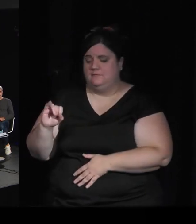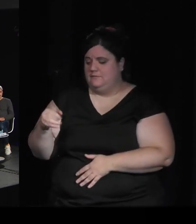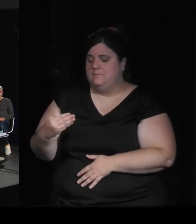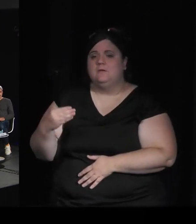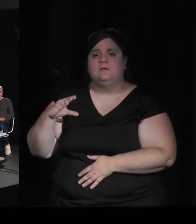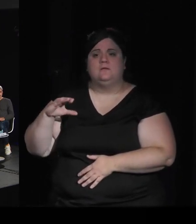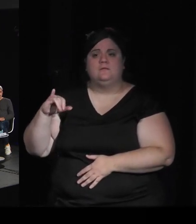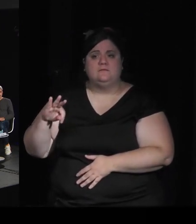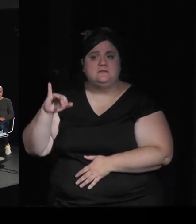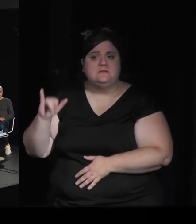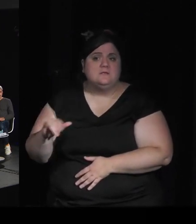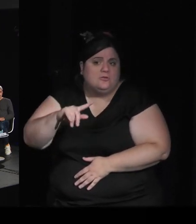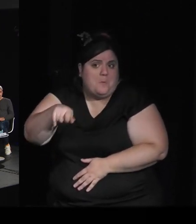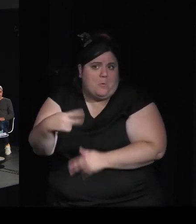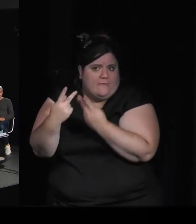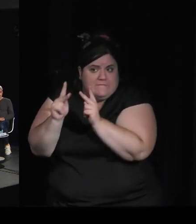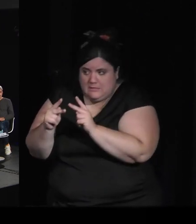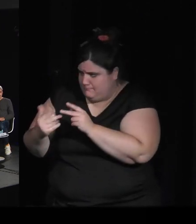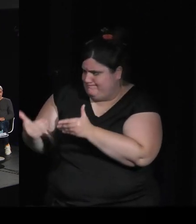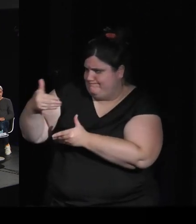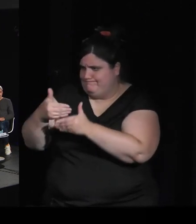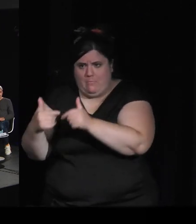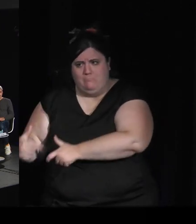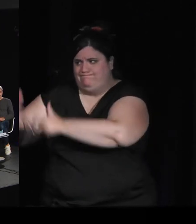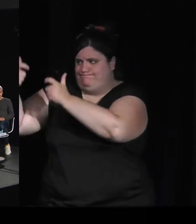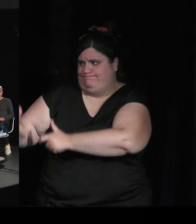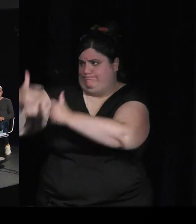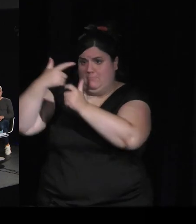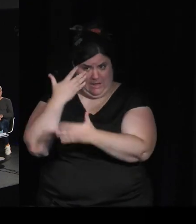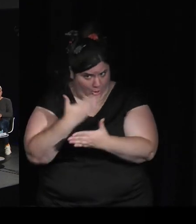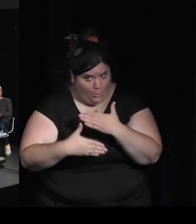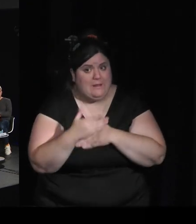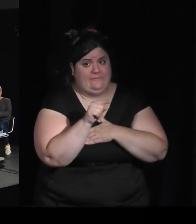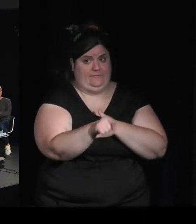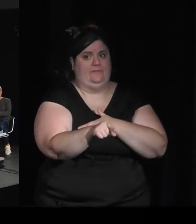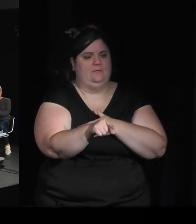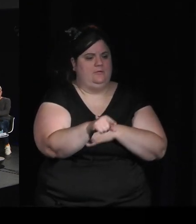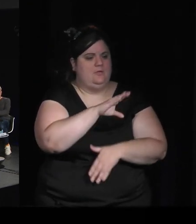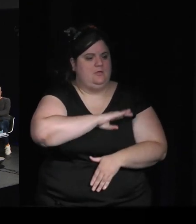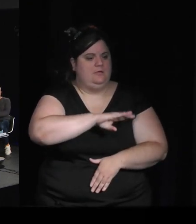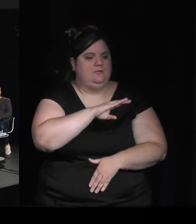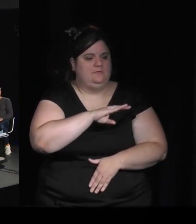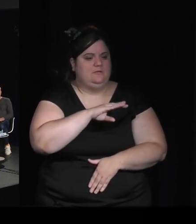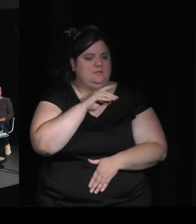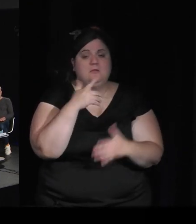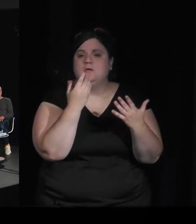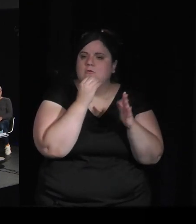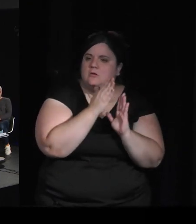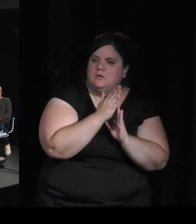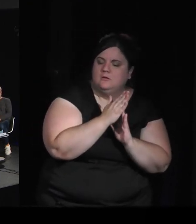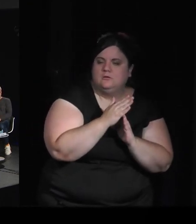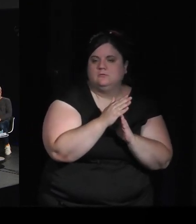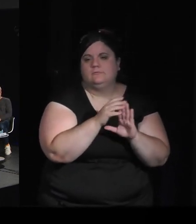recrète la biodiversité, en fait. Terramine, c'est le nom, c'est le nom. Oui, n pas